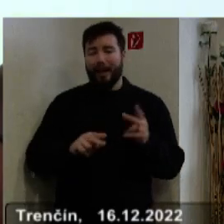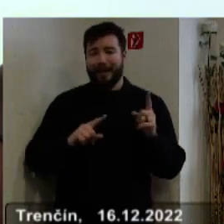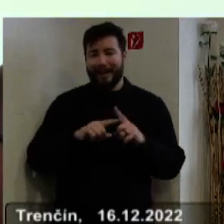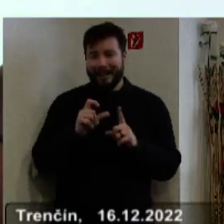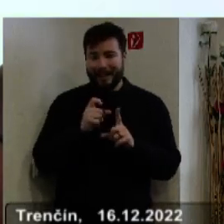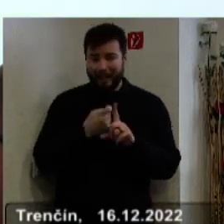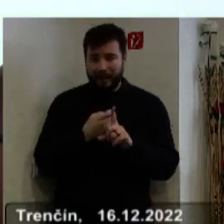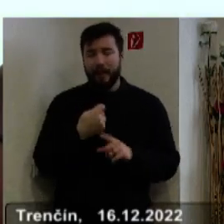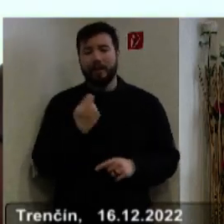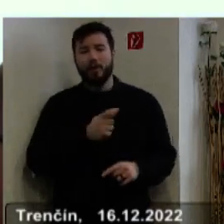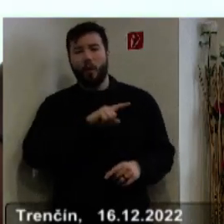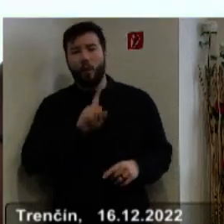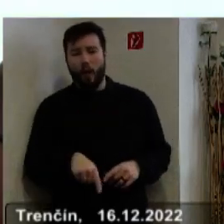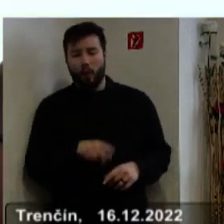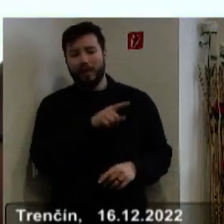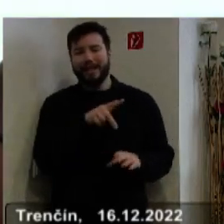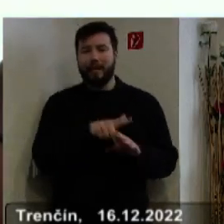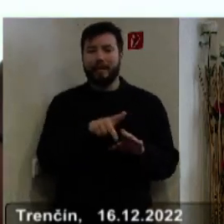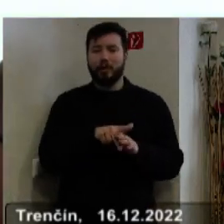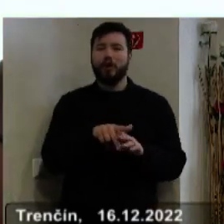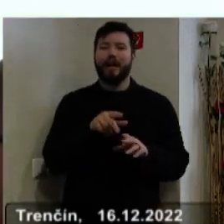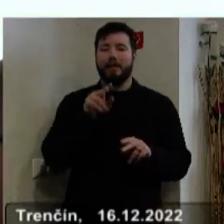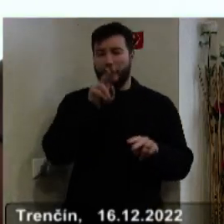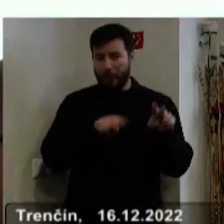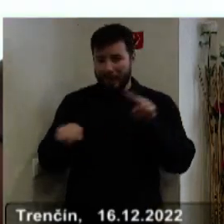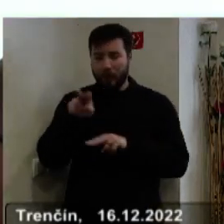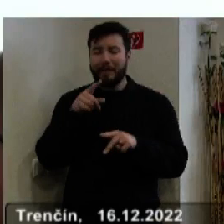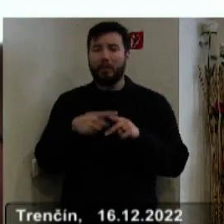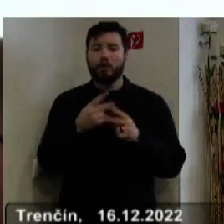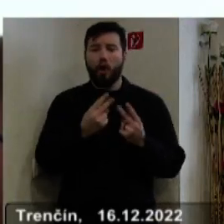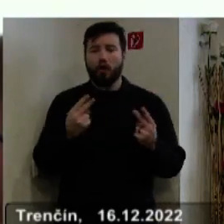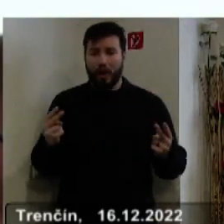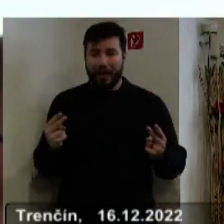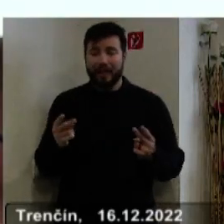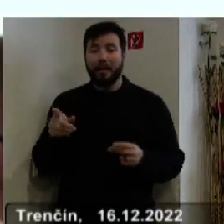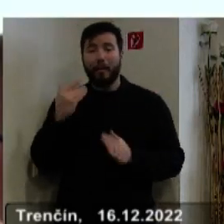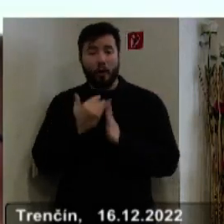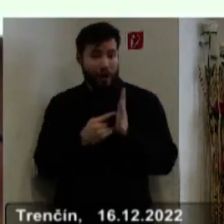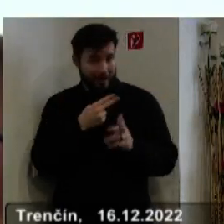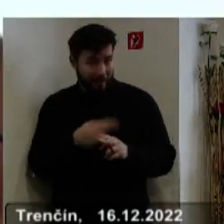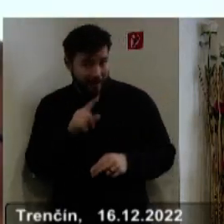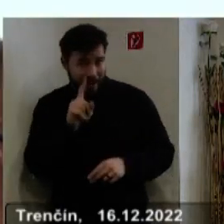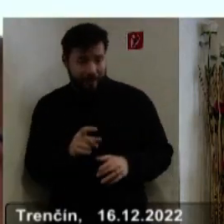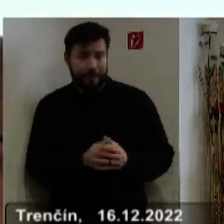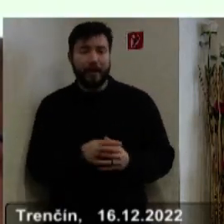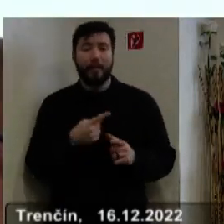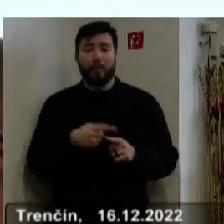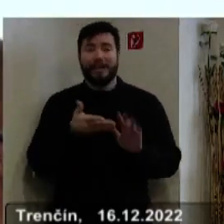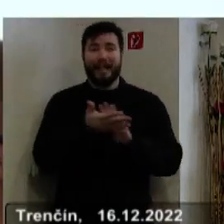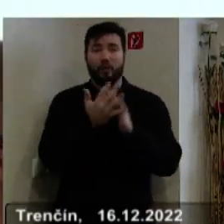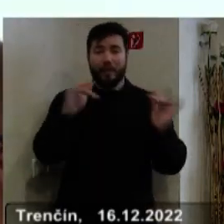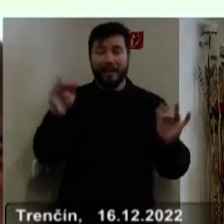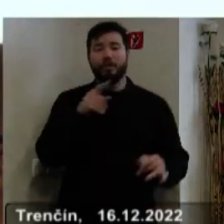samosprávneho kraja zabezpečovať monitorovanie hodnotenia plnenia programu a predkladať zastupiteľstvo TSK odpočet